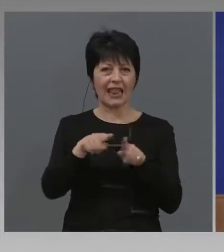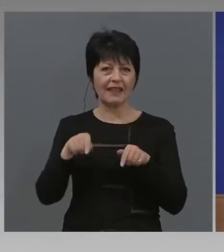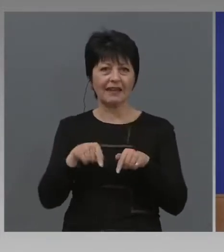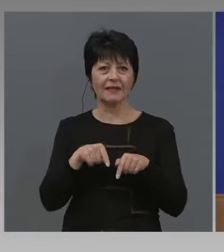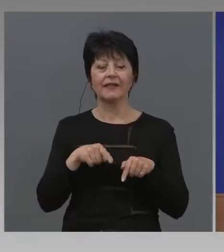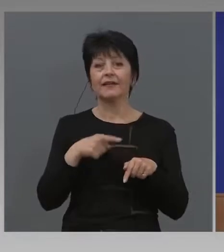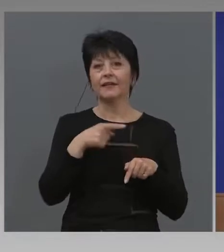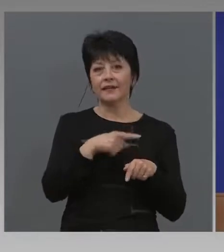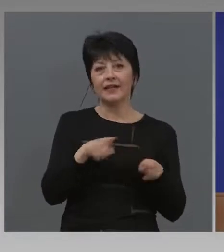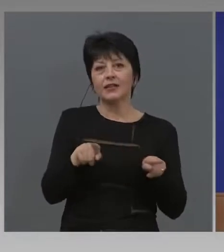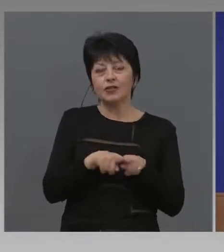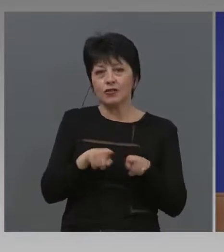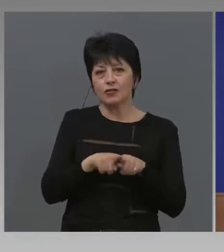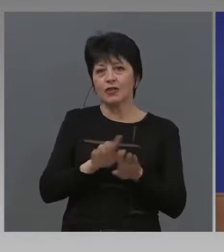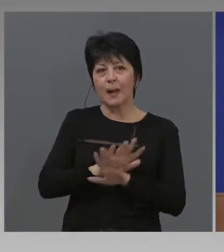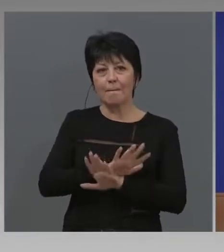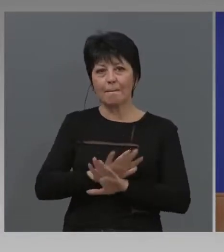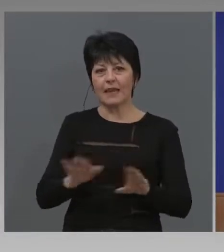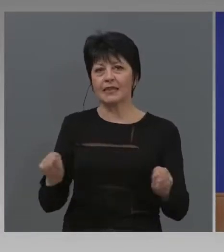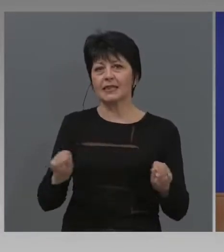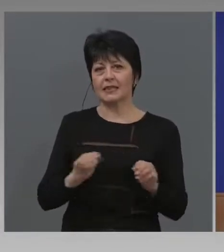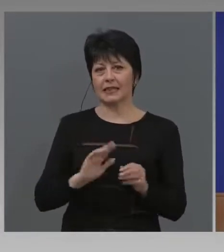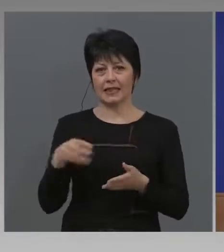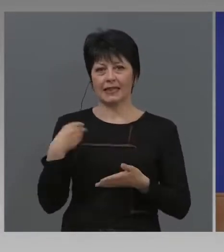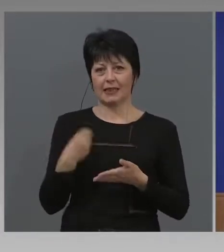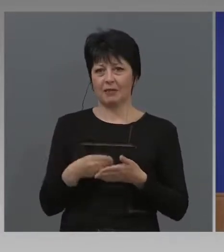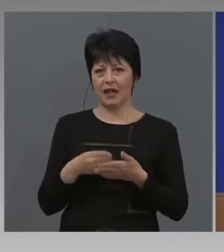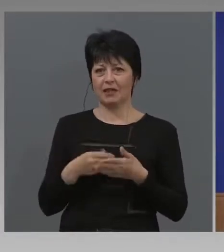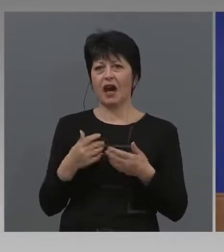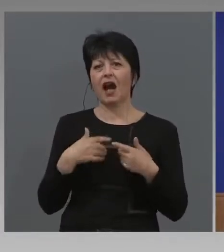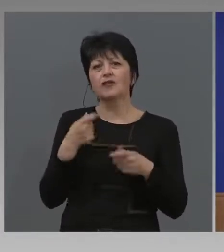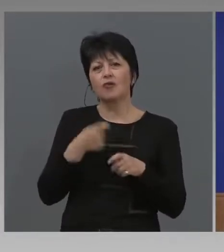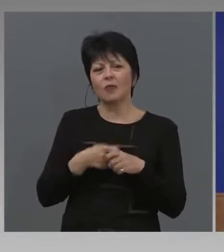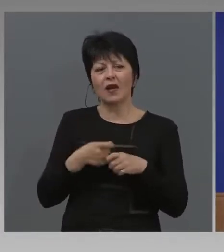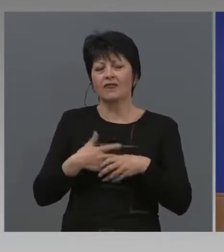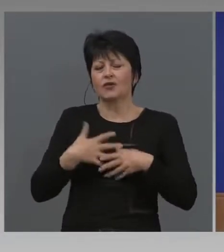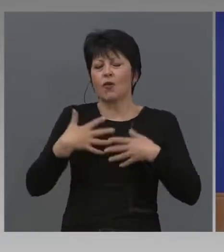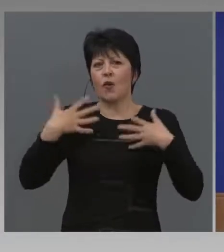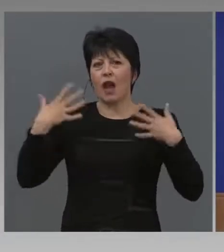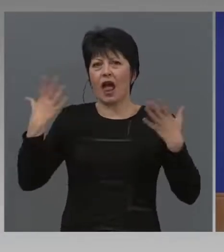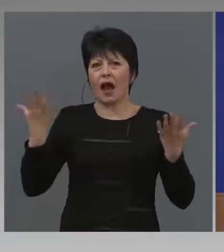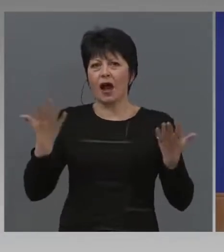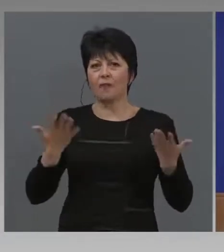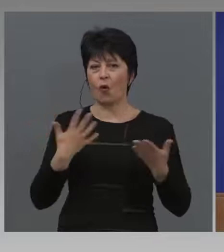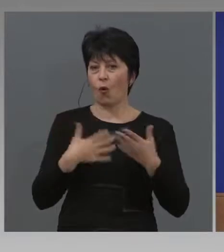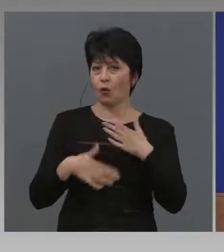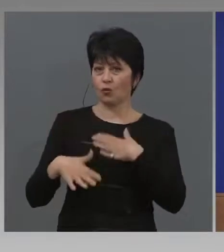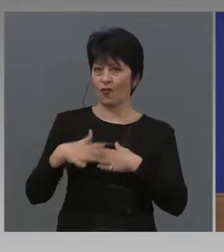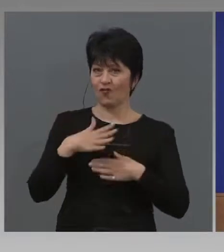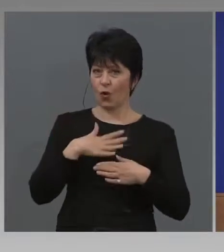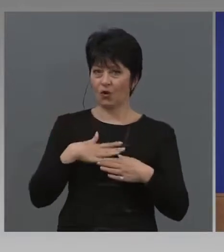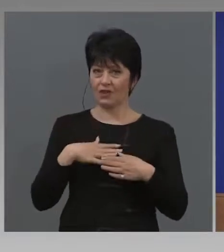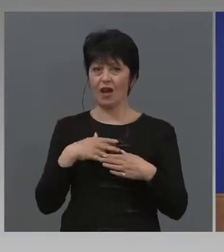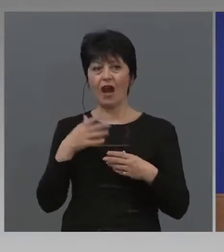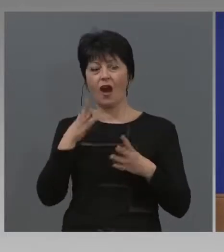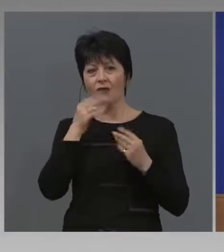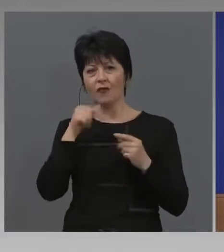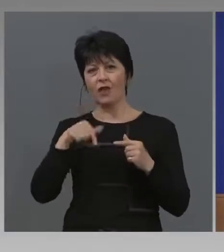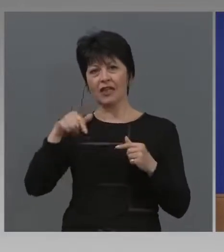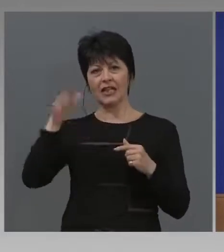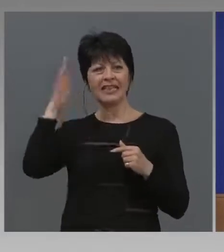Те изгоряха покрай нас. Аз с голямо удоволствие го правя. И затова днеска даже Дончев и другите министрите говорихме да